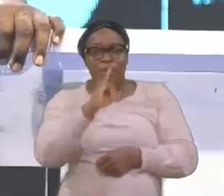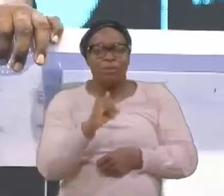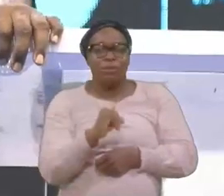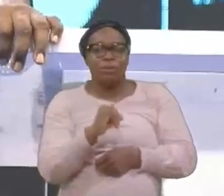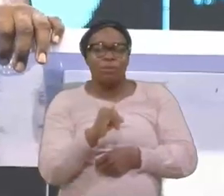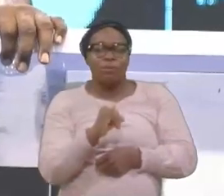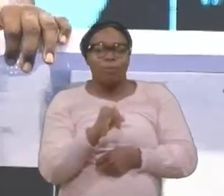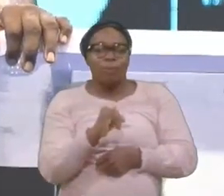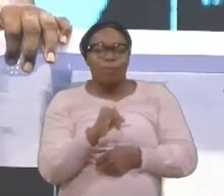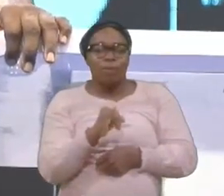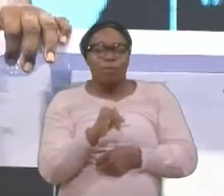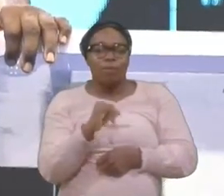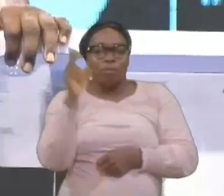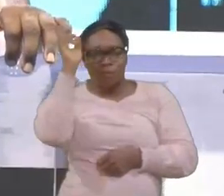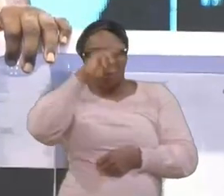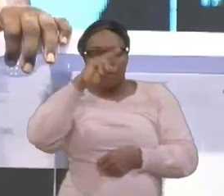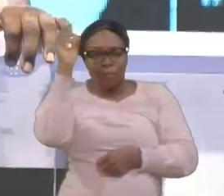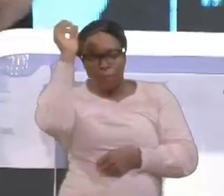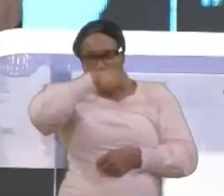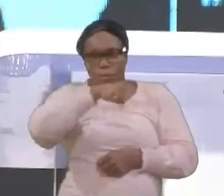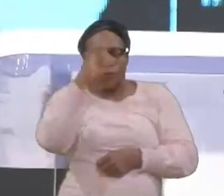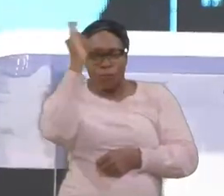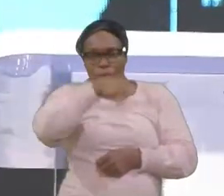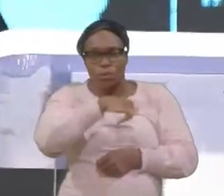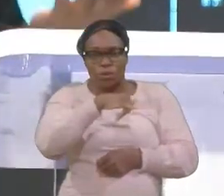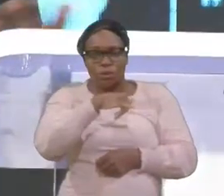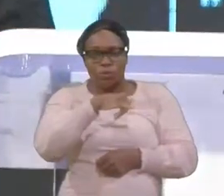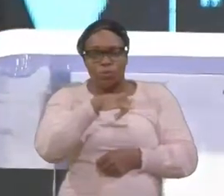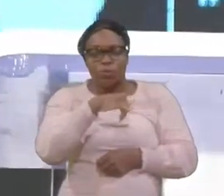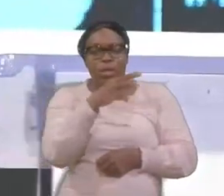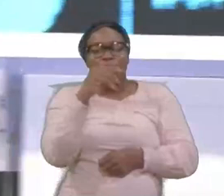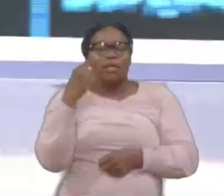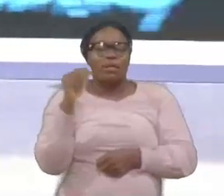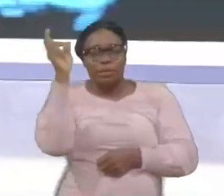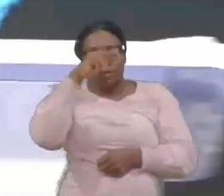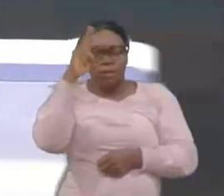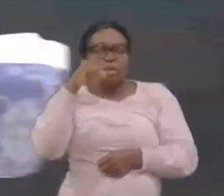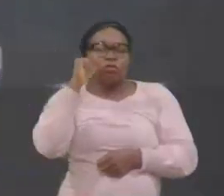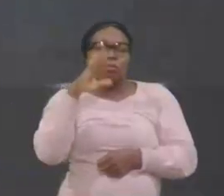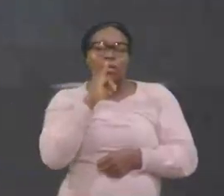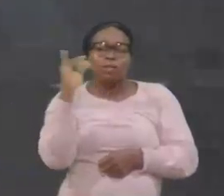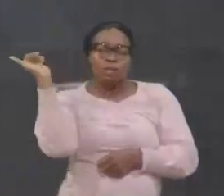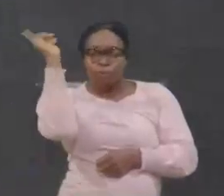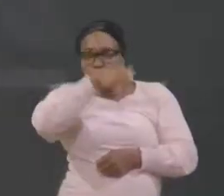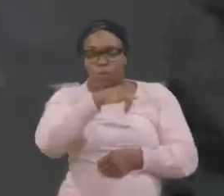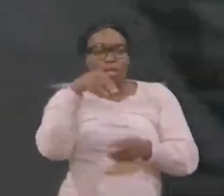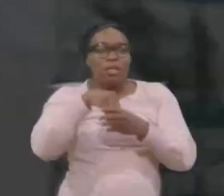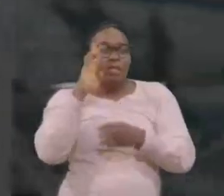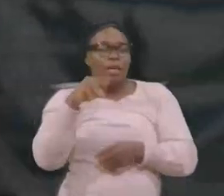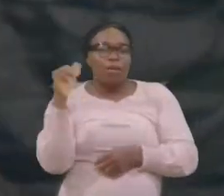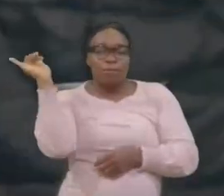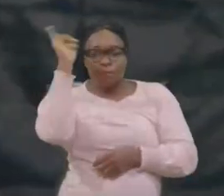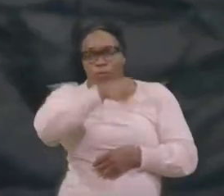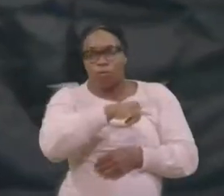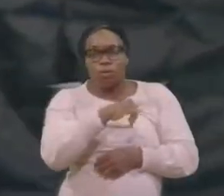'homme agitée et insensé, L'homme insouciant et insensé, Dans sa folie, Nous pensions, Que